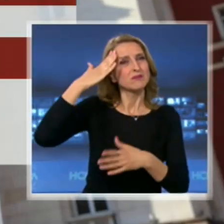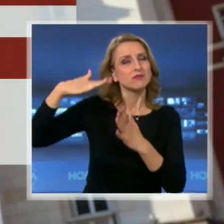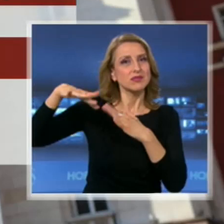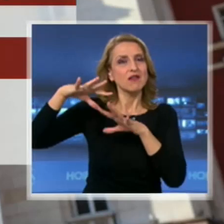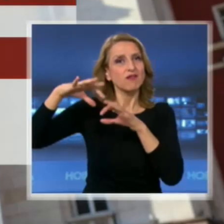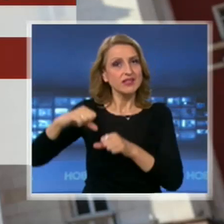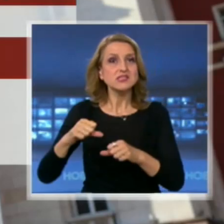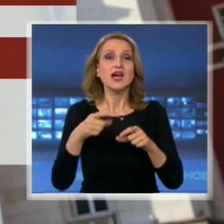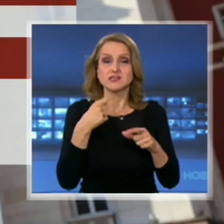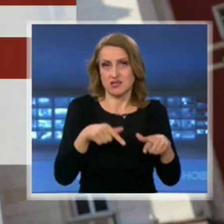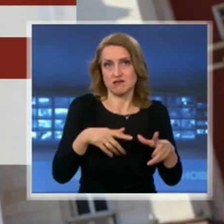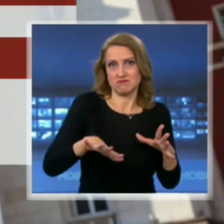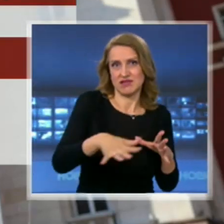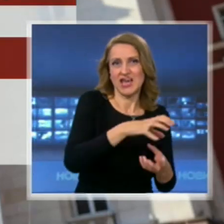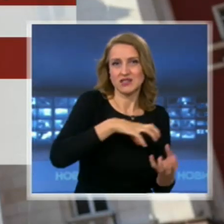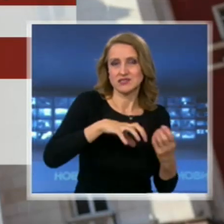кризисната ситуация.